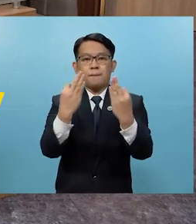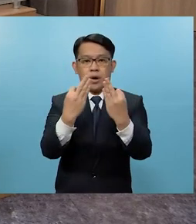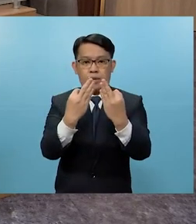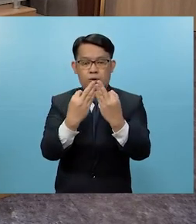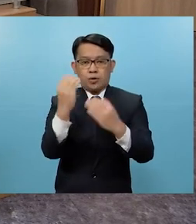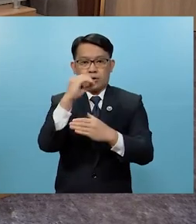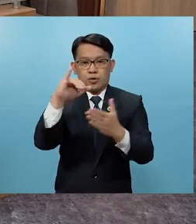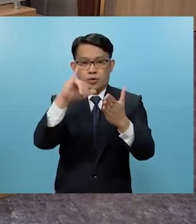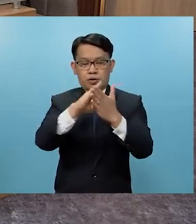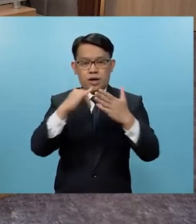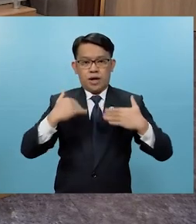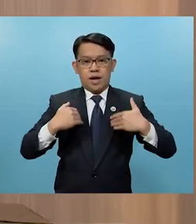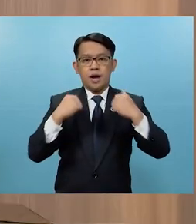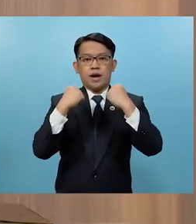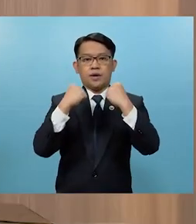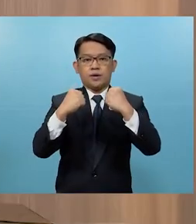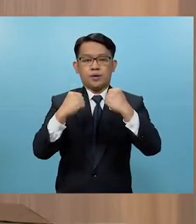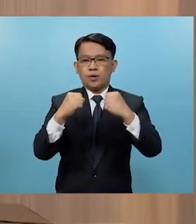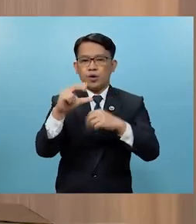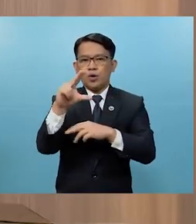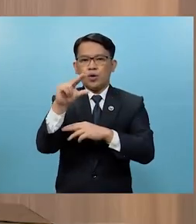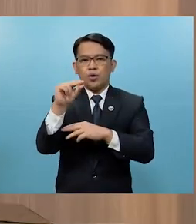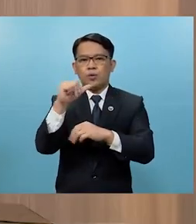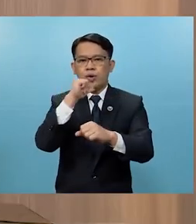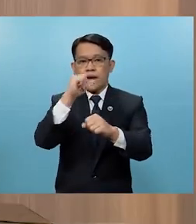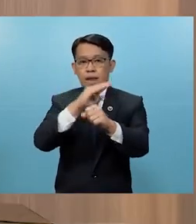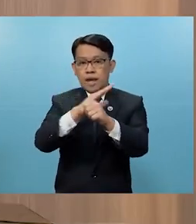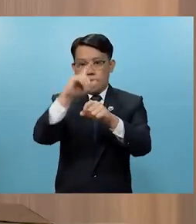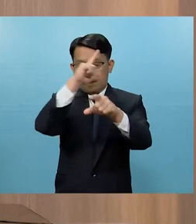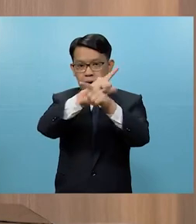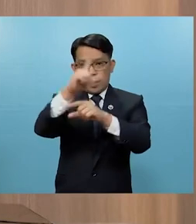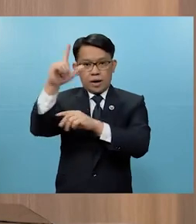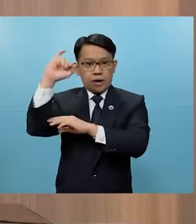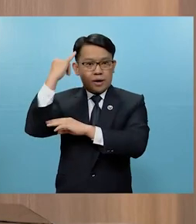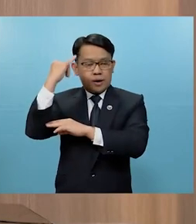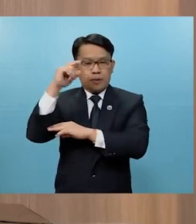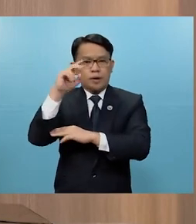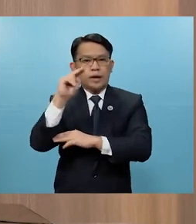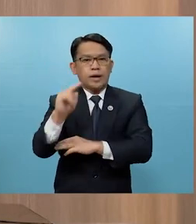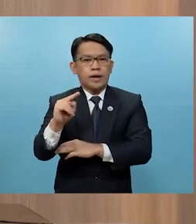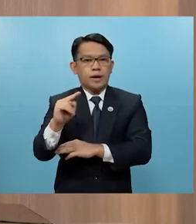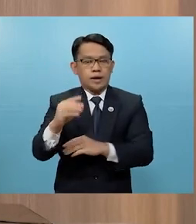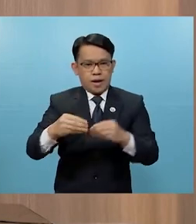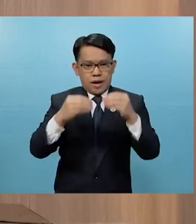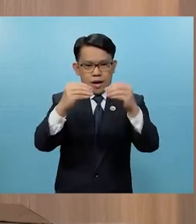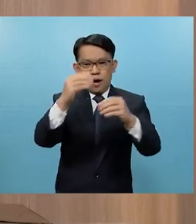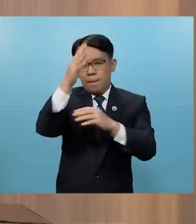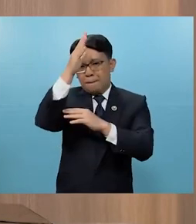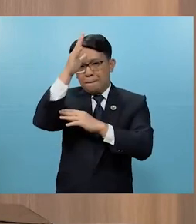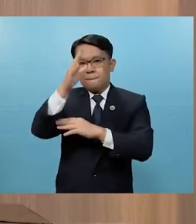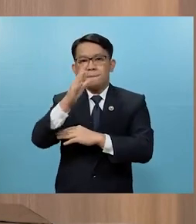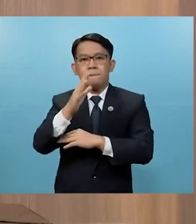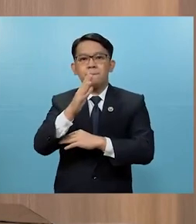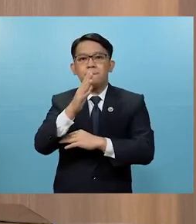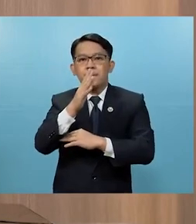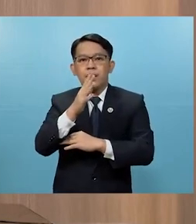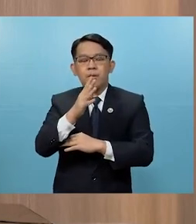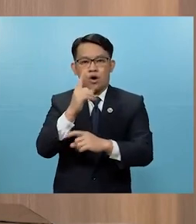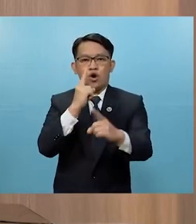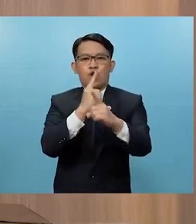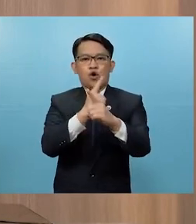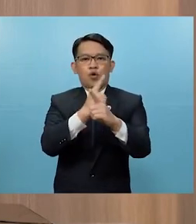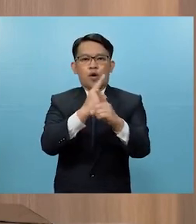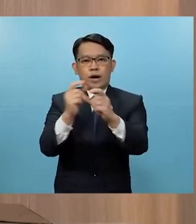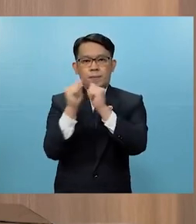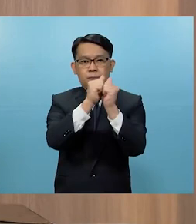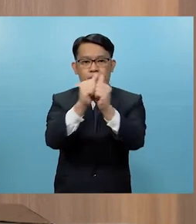para po ito ay maging matatag? Hindi ito sapat kapatid na Diyelo Kailangan ding matugunan ng ama at ina ang marapat na